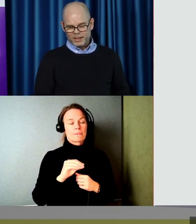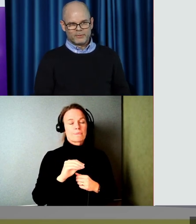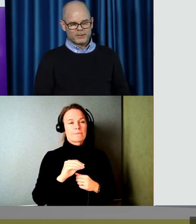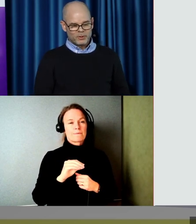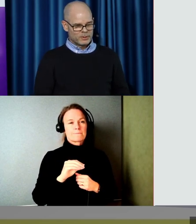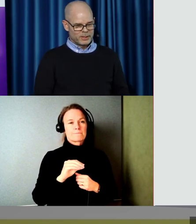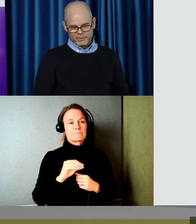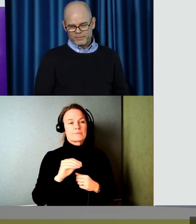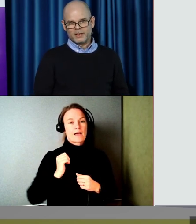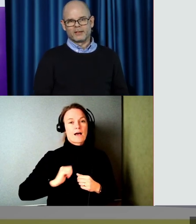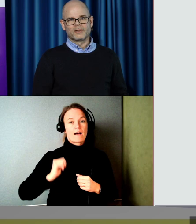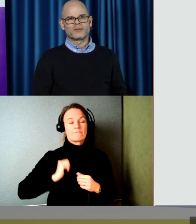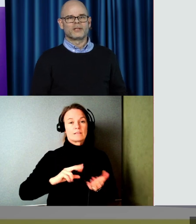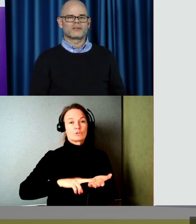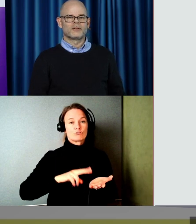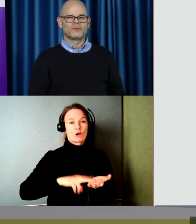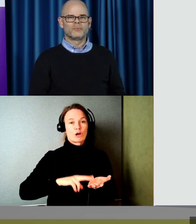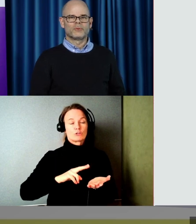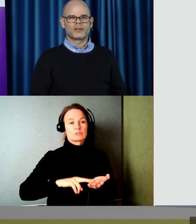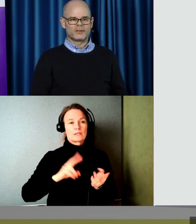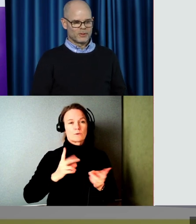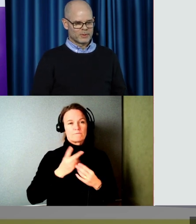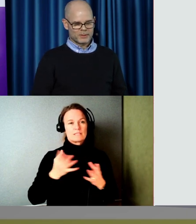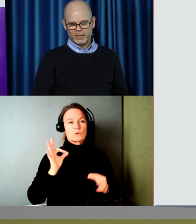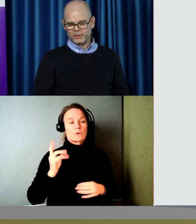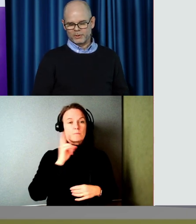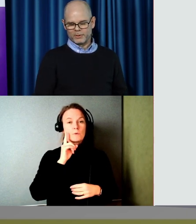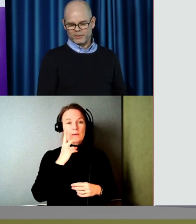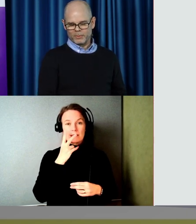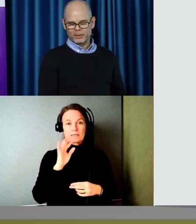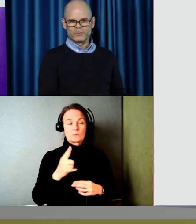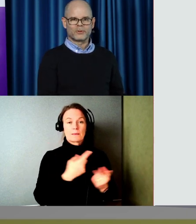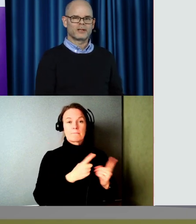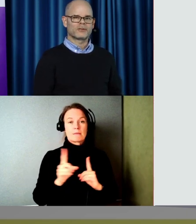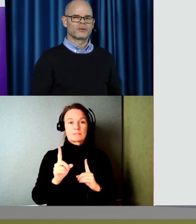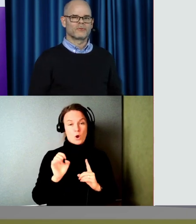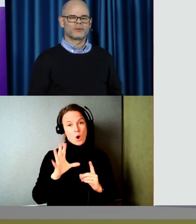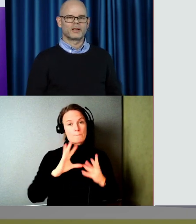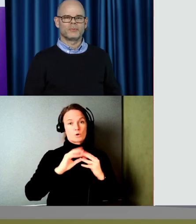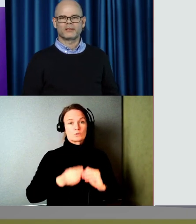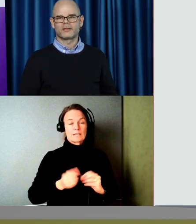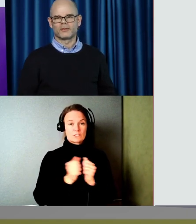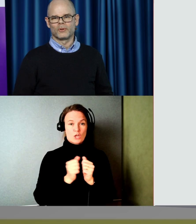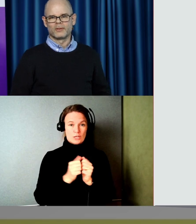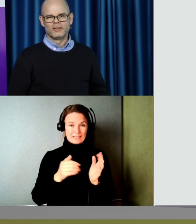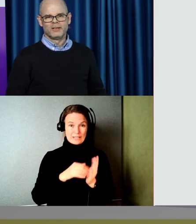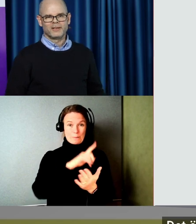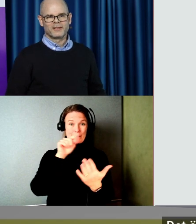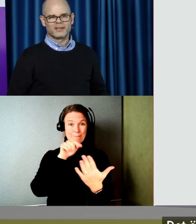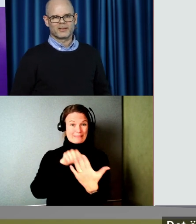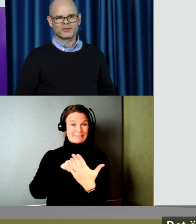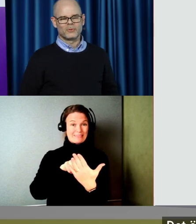när användardata egentligen som visar hur det brukar se ut att människor så om man konstruerar saker för de här i mitten då,